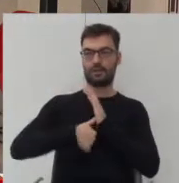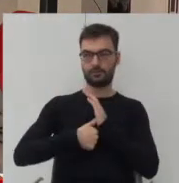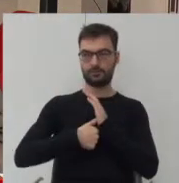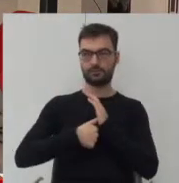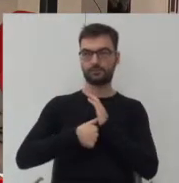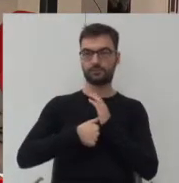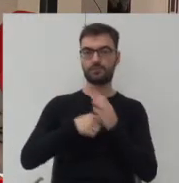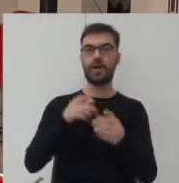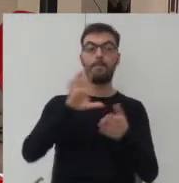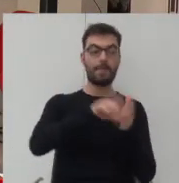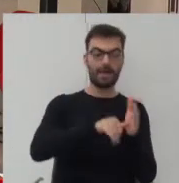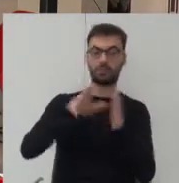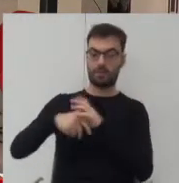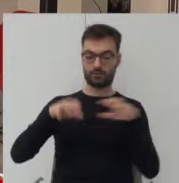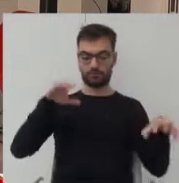miastami.